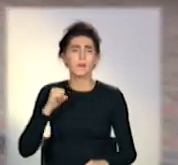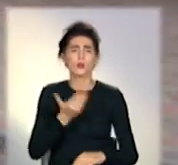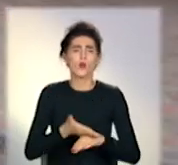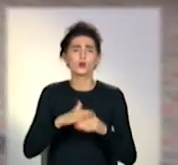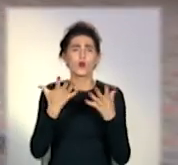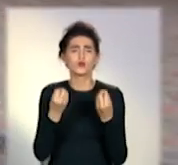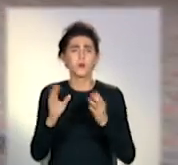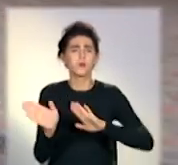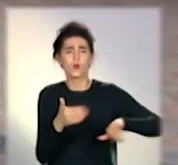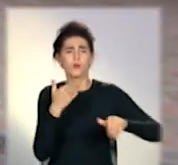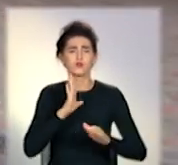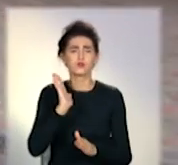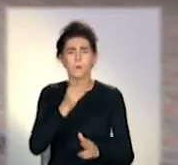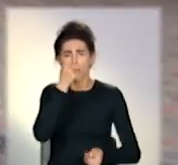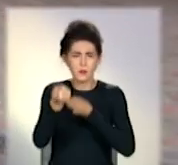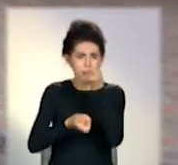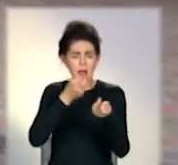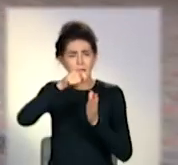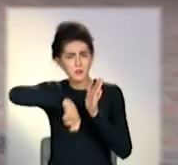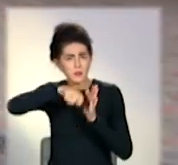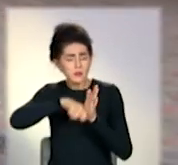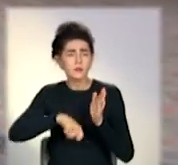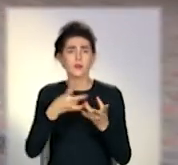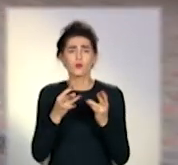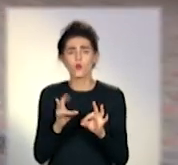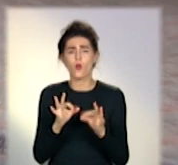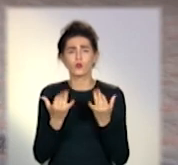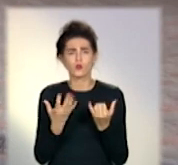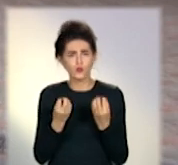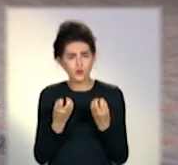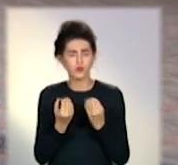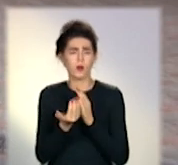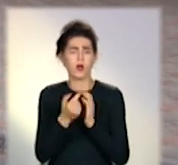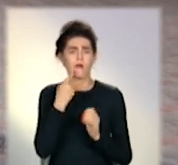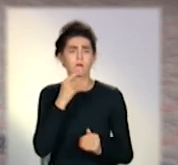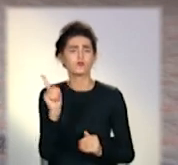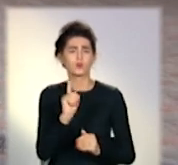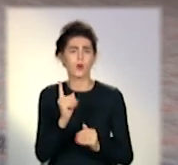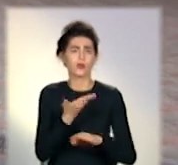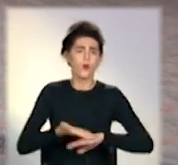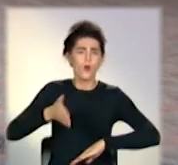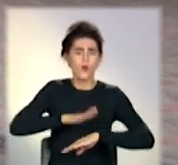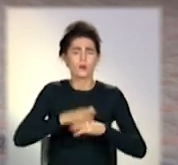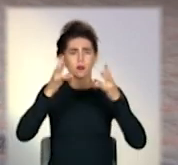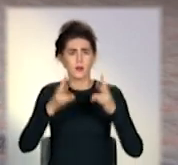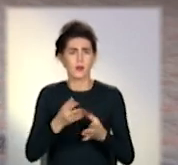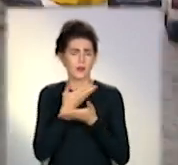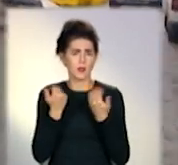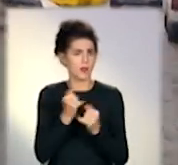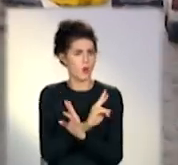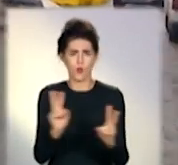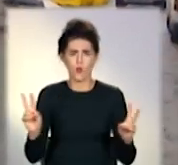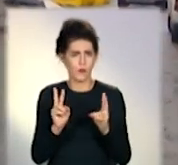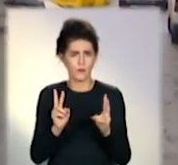встановлено після експертизи. Однак наразі, за попередніми даними, тяжких тілесних ушкоджень немає ні в кого.